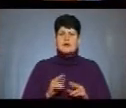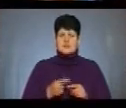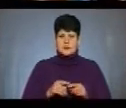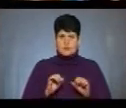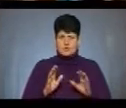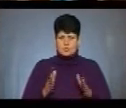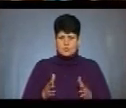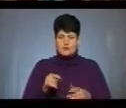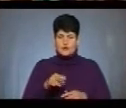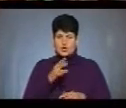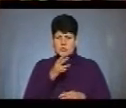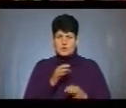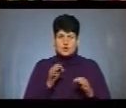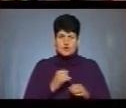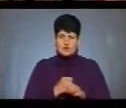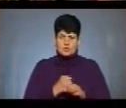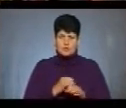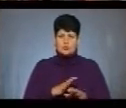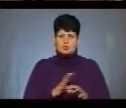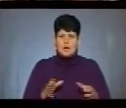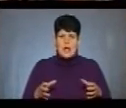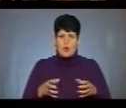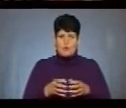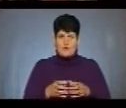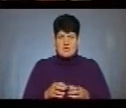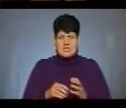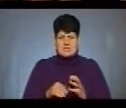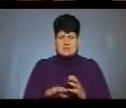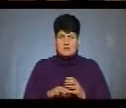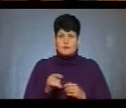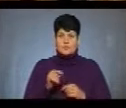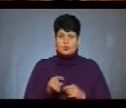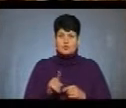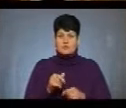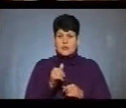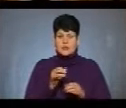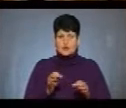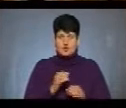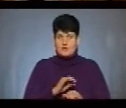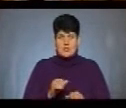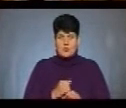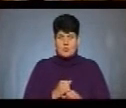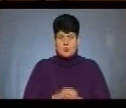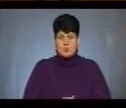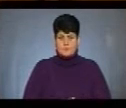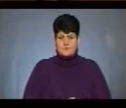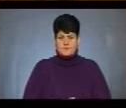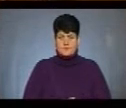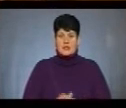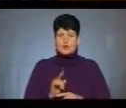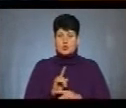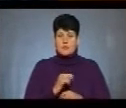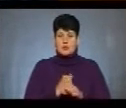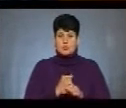час, як ми нічого не робимо, відбулося акумулювання землі. Саме через те, що ми нічого не робимо. Нормальна